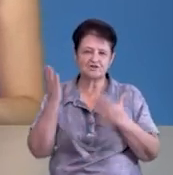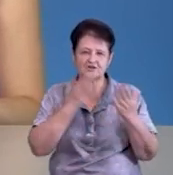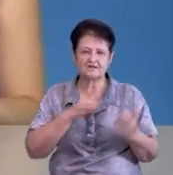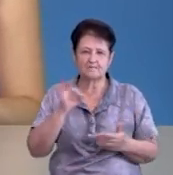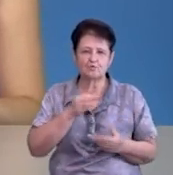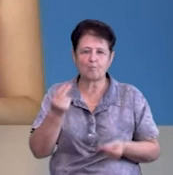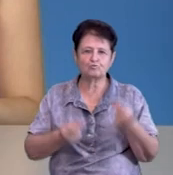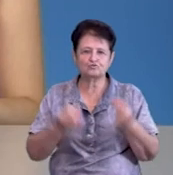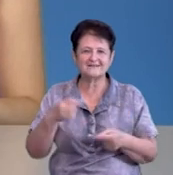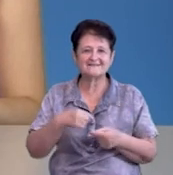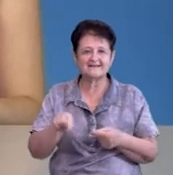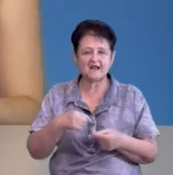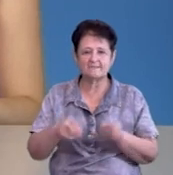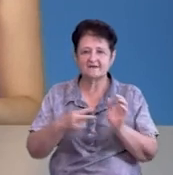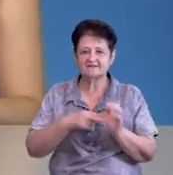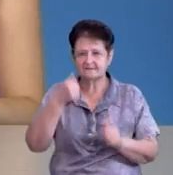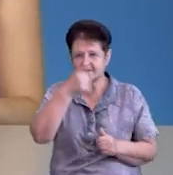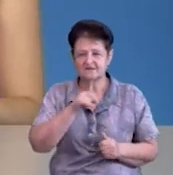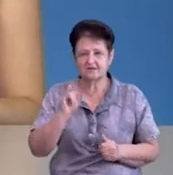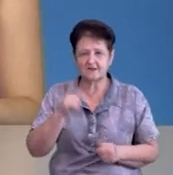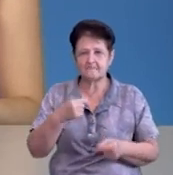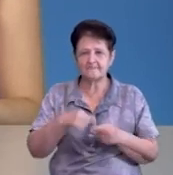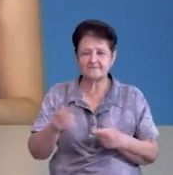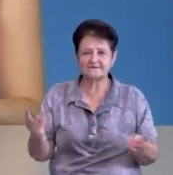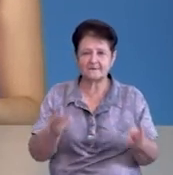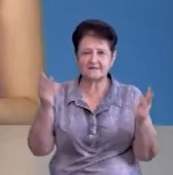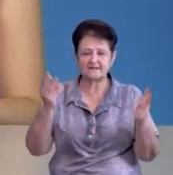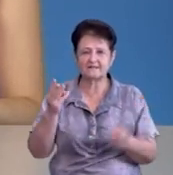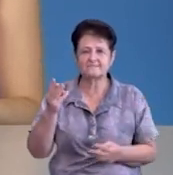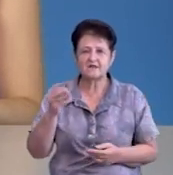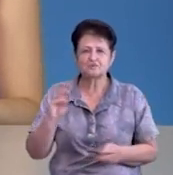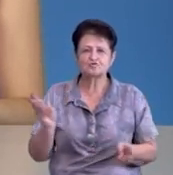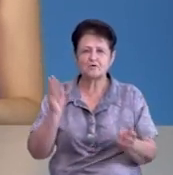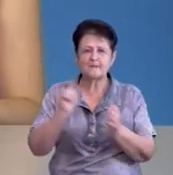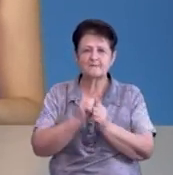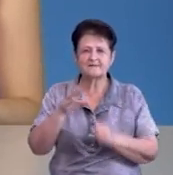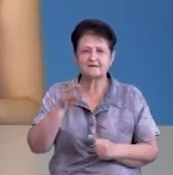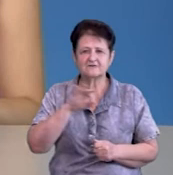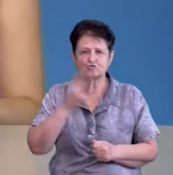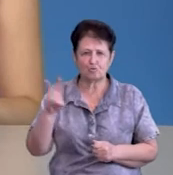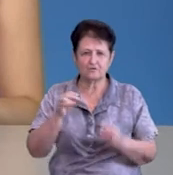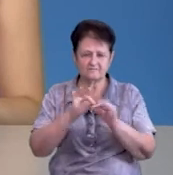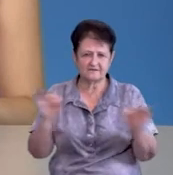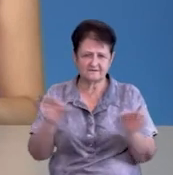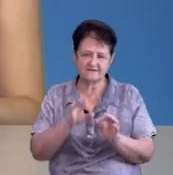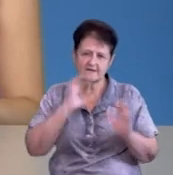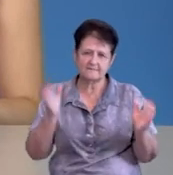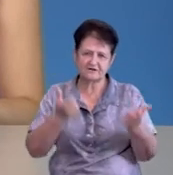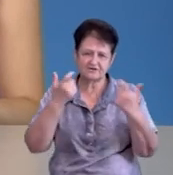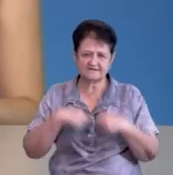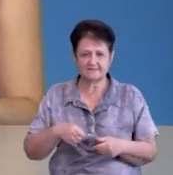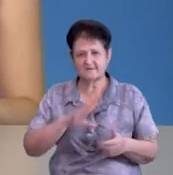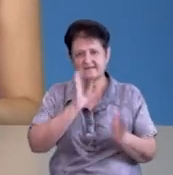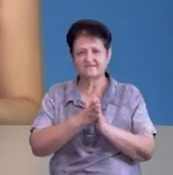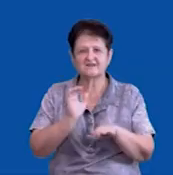читайте про пустощі з сірниками. 7-річна дитина підпалила навіси з сіном, згоріли 15 тонн кормів. Бережіть себе та своїх рідних